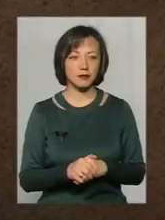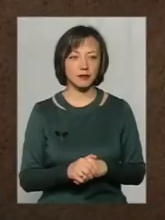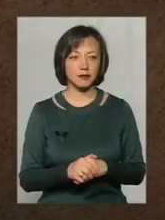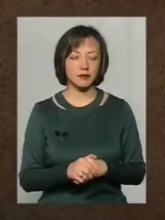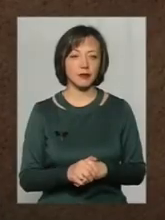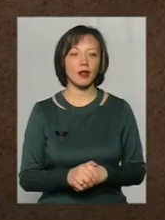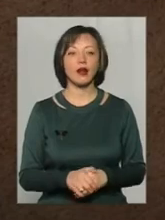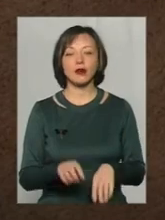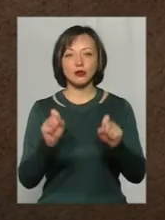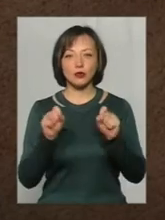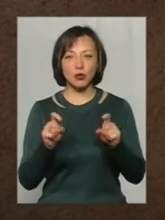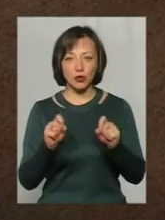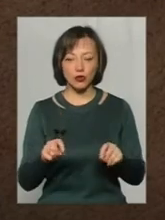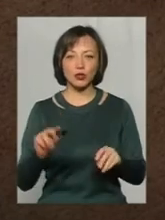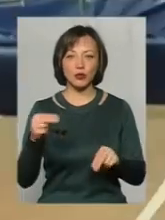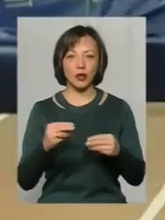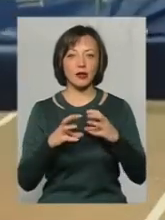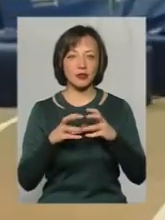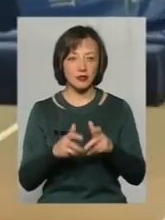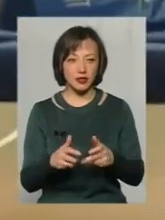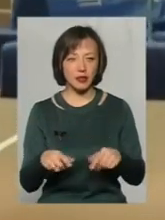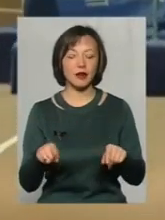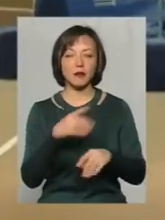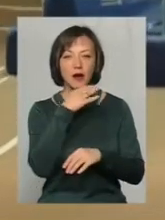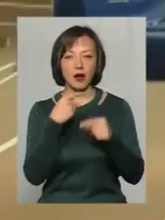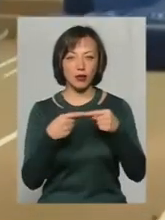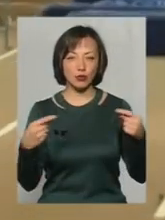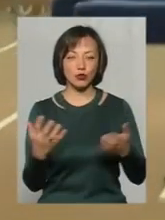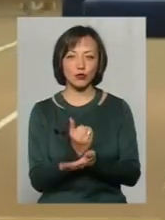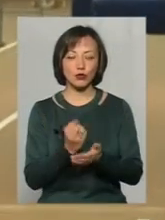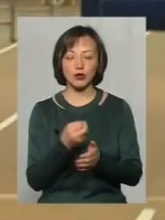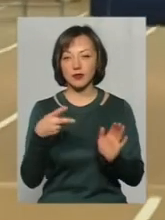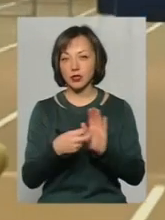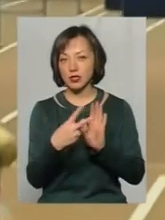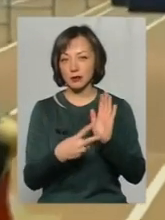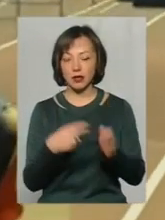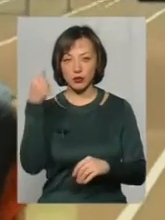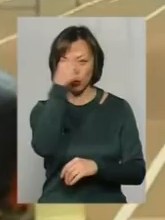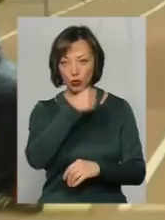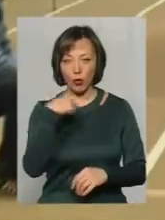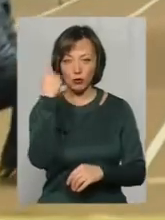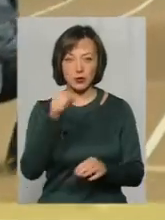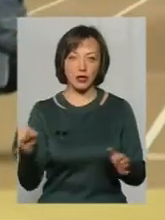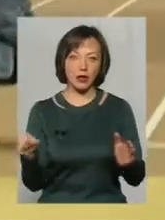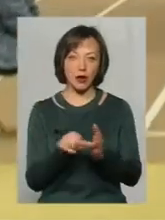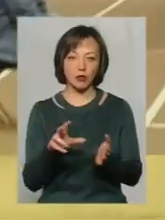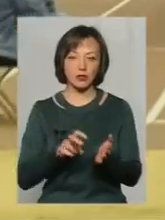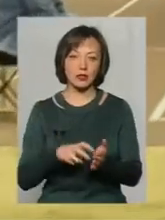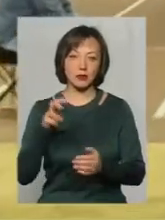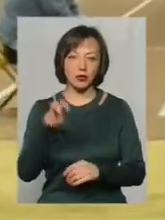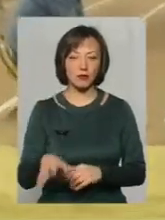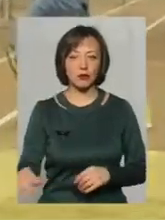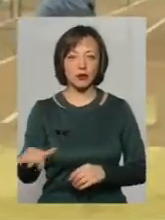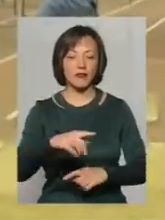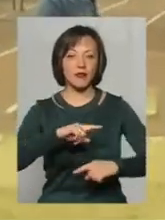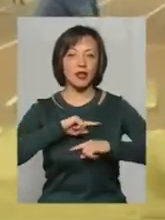11 років занять легкою атлетикою. Так і здобутки Марини Бех у 2017 році. Особистий рекорд зі стрибків в приміщенні